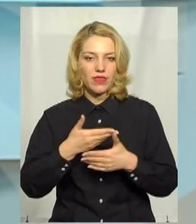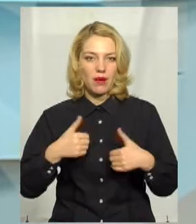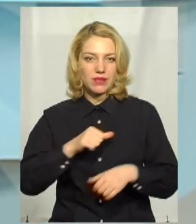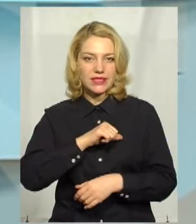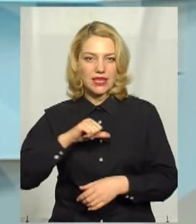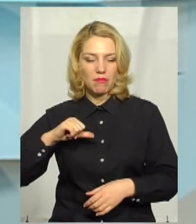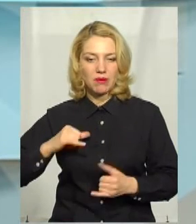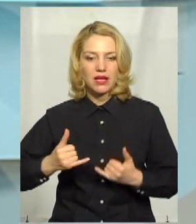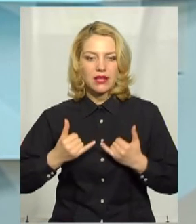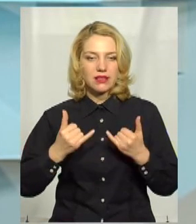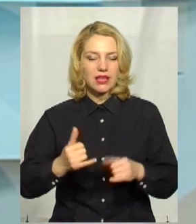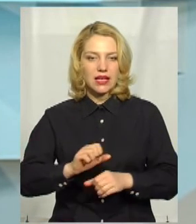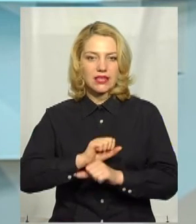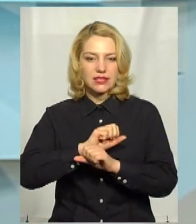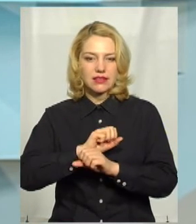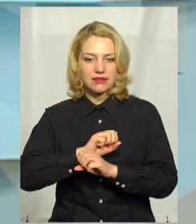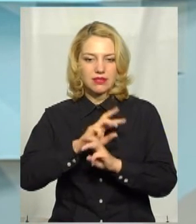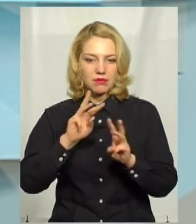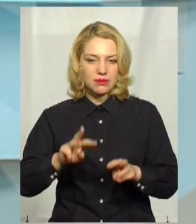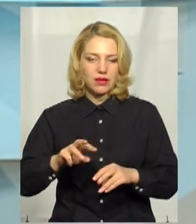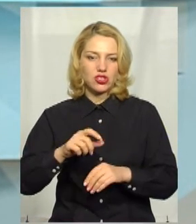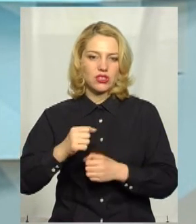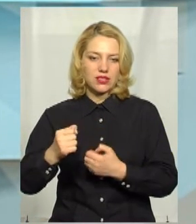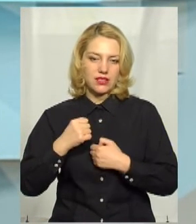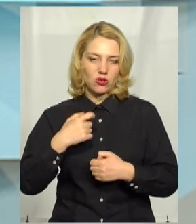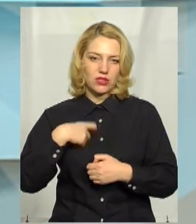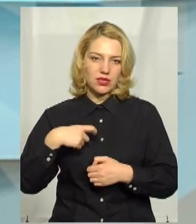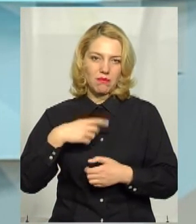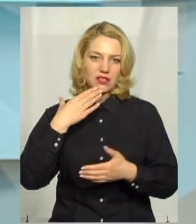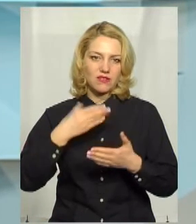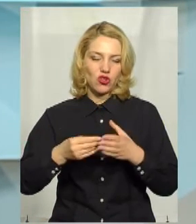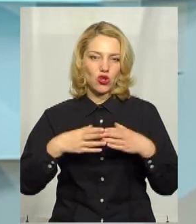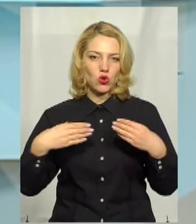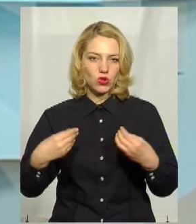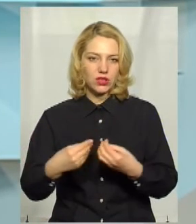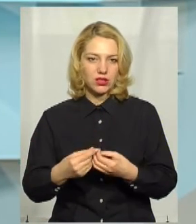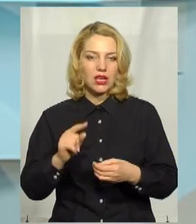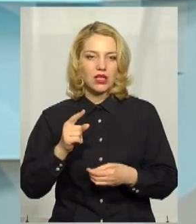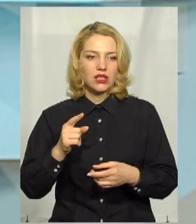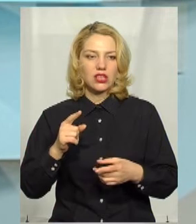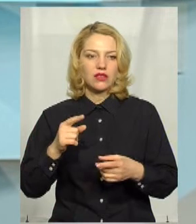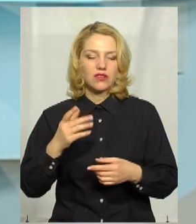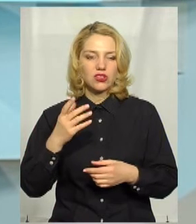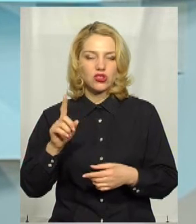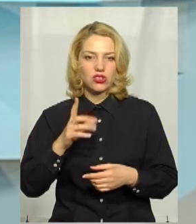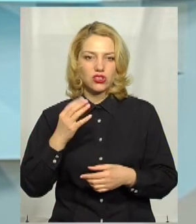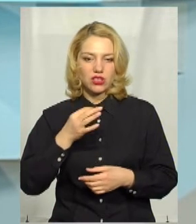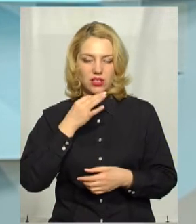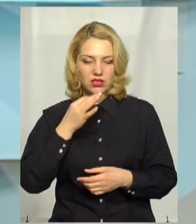самим для захисту як себе, так і своєї родини. Ну, і відповідно те, що я казав, що